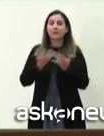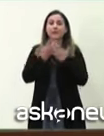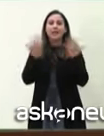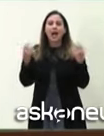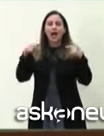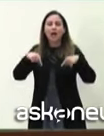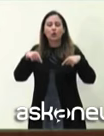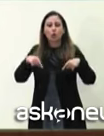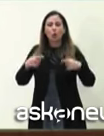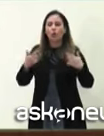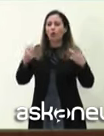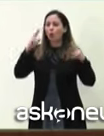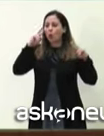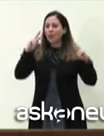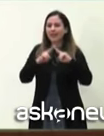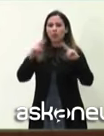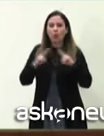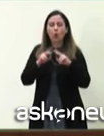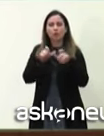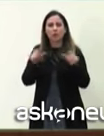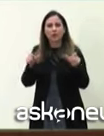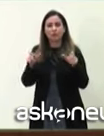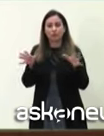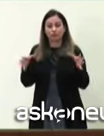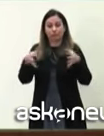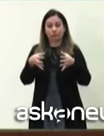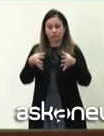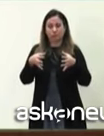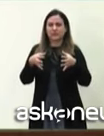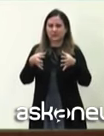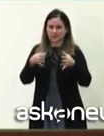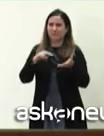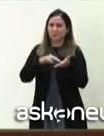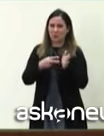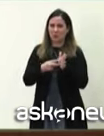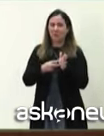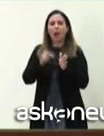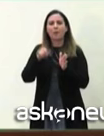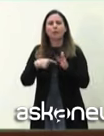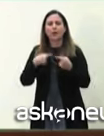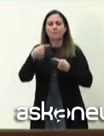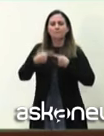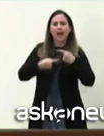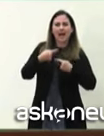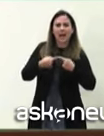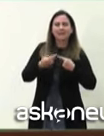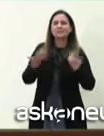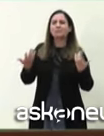Incontrarci in tanti è un problema, anche se siamo dei congiunti, ma viviamo molto lontano.